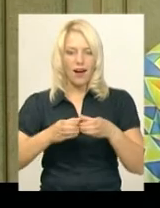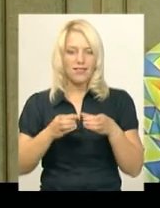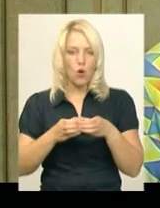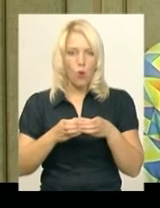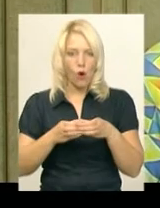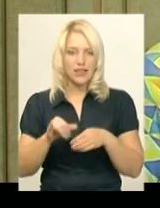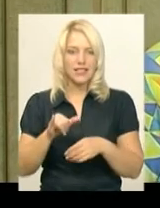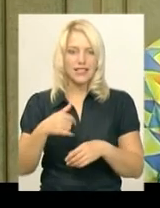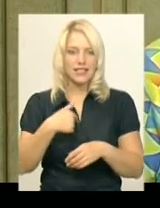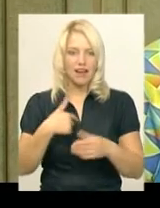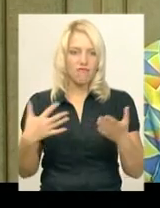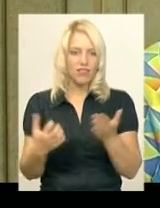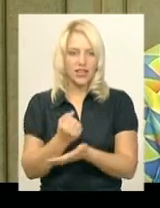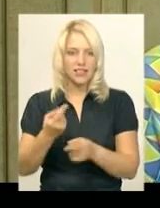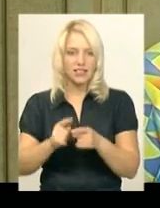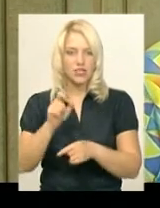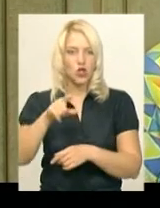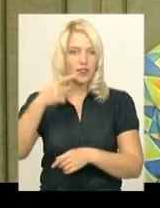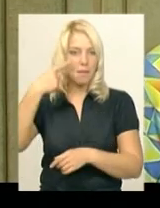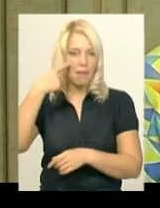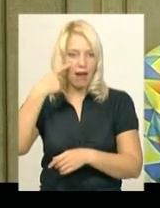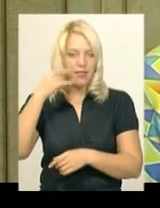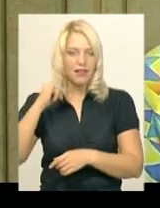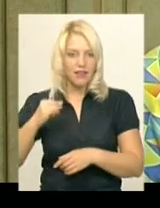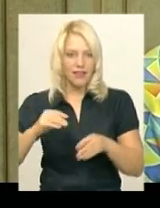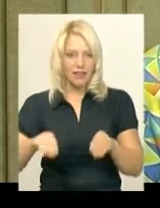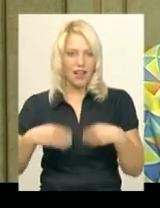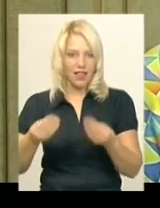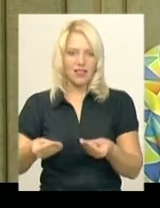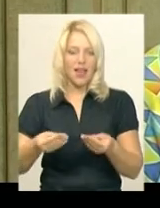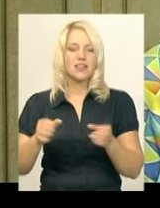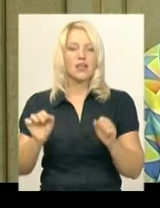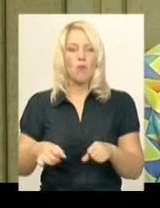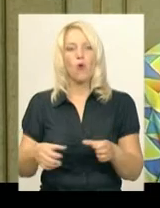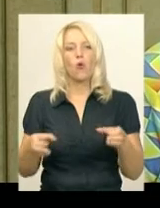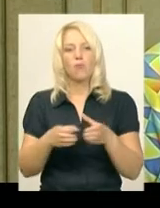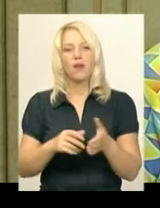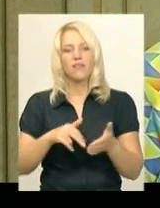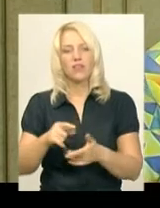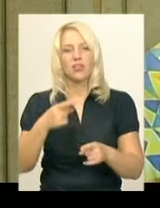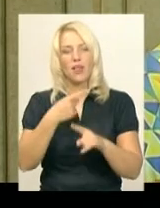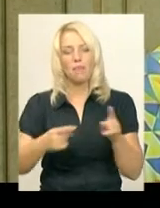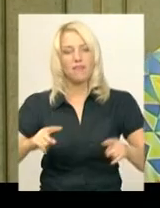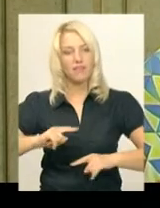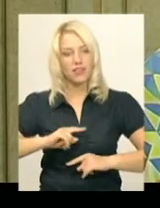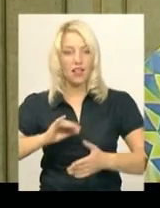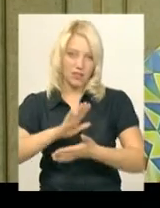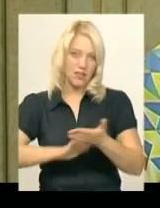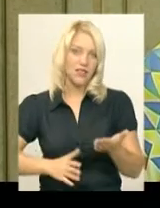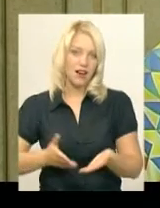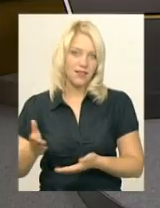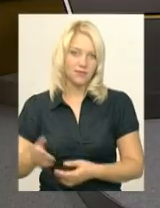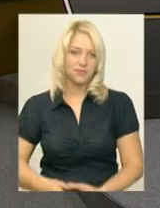я виграла цей золотий бал і надала змогу команді вийти в півфінал. І далі.